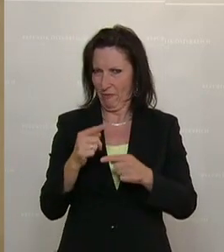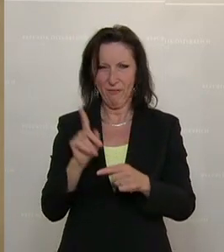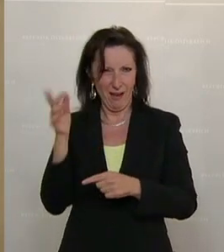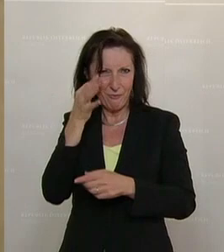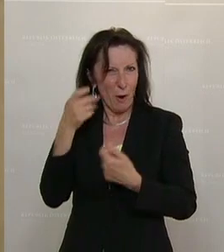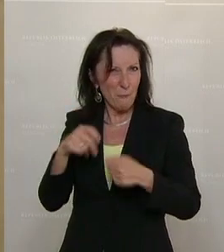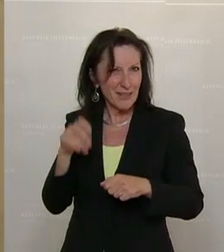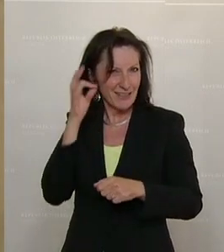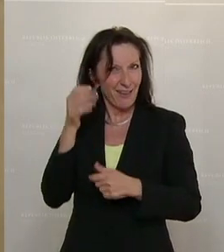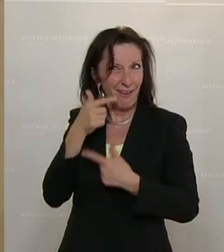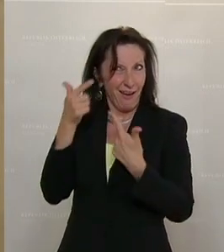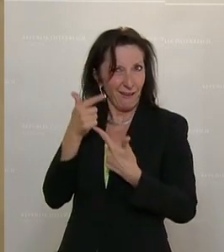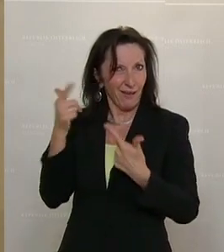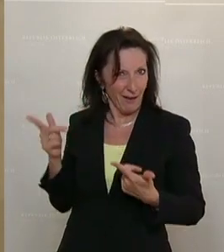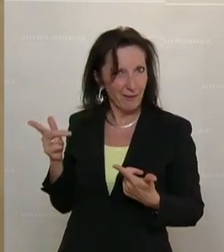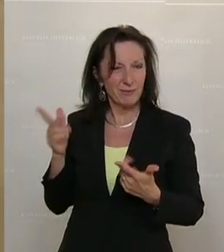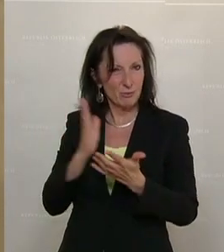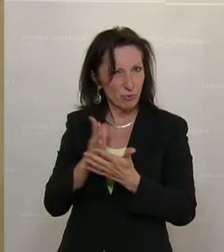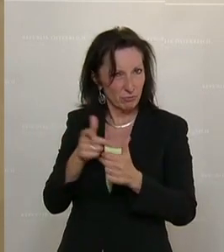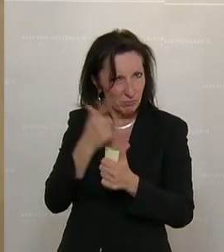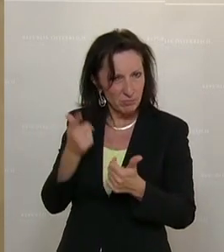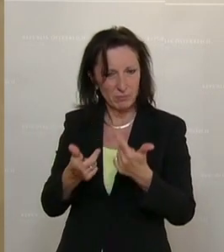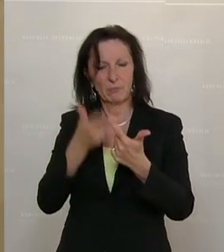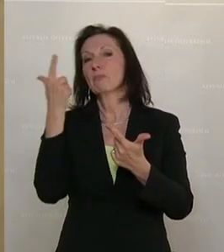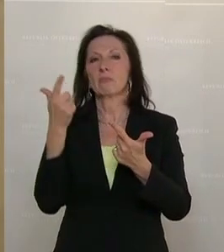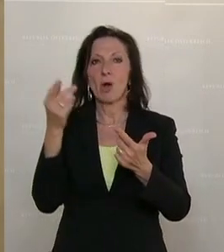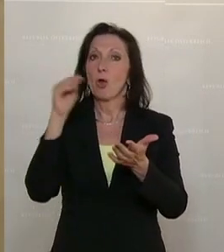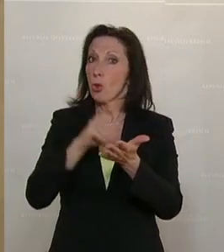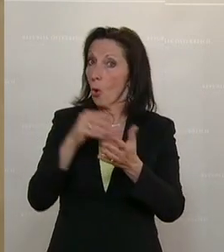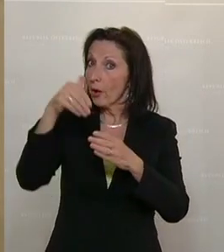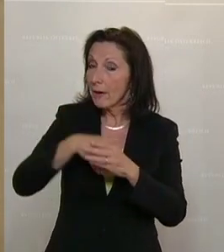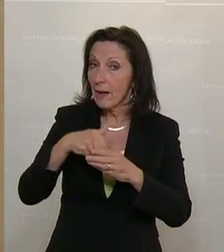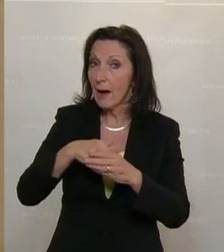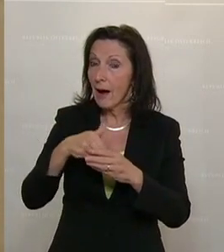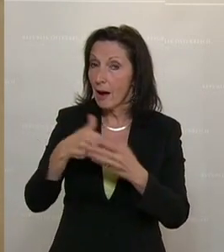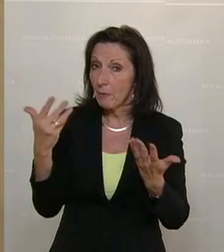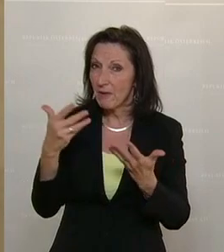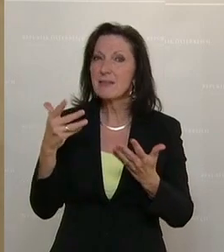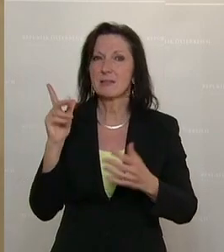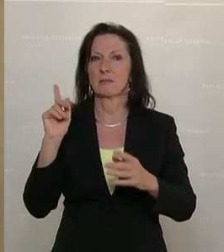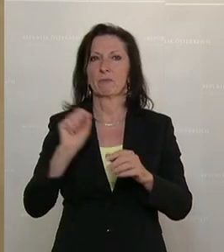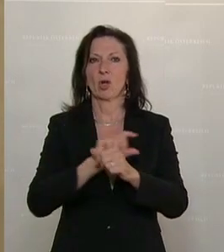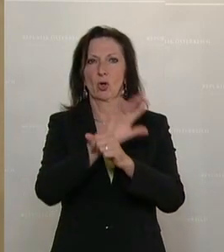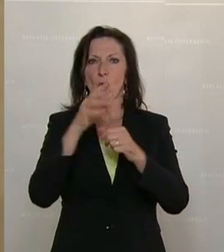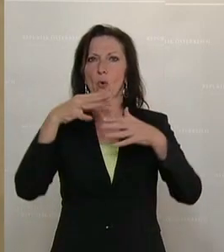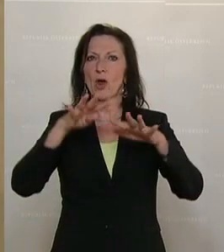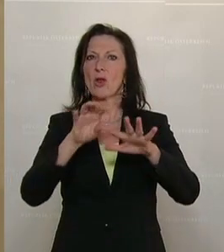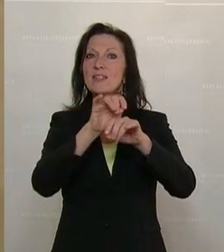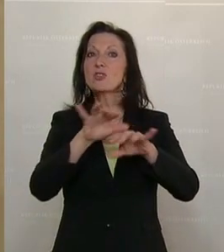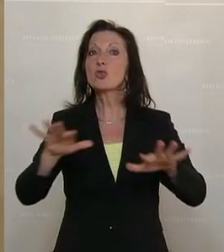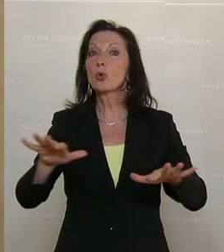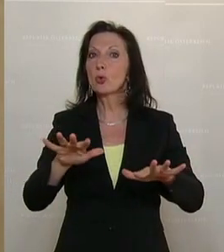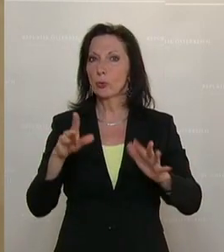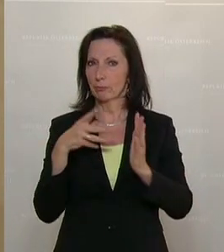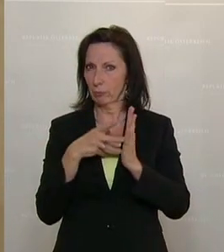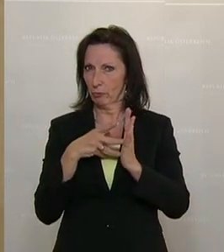haben, Frau Präsidentin. Das Weitere im Stellungnahmeverfahren befindet sich die Prüfung der Covid-19-Struktur und